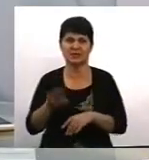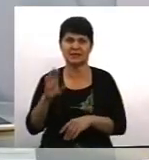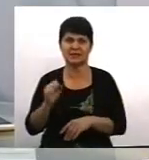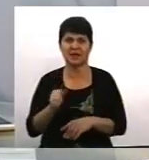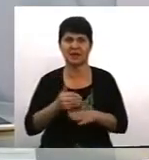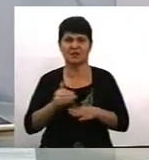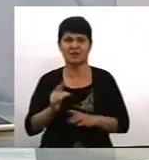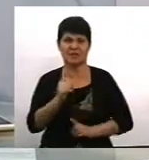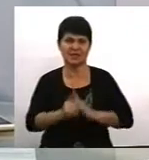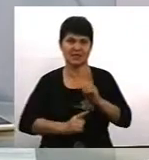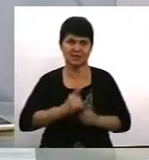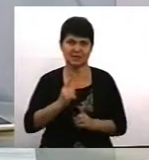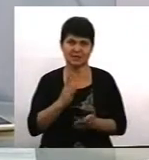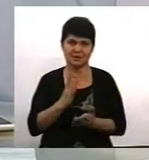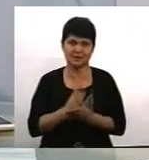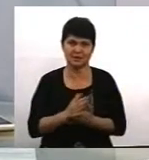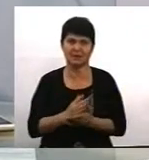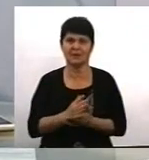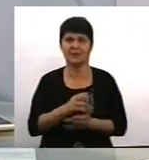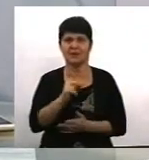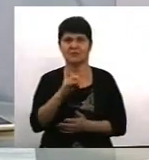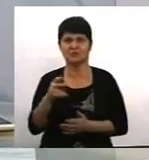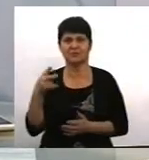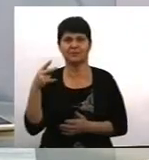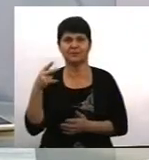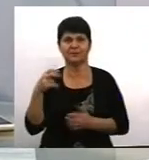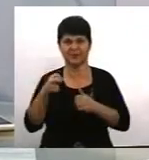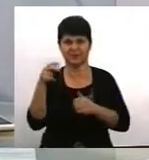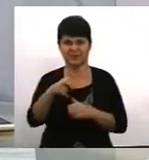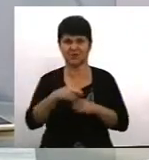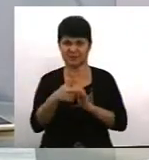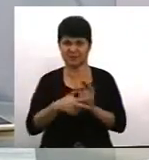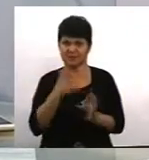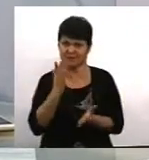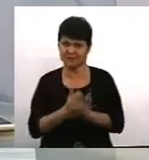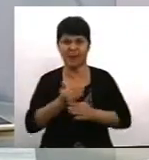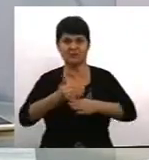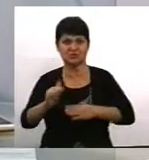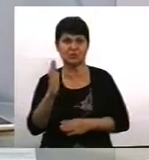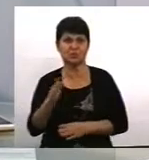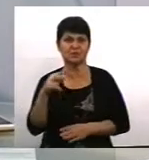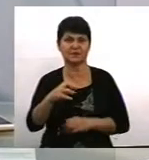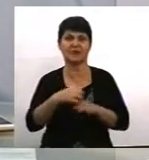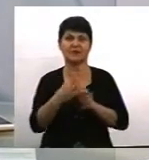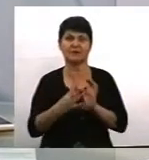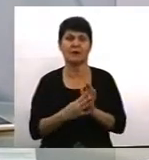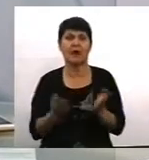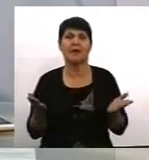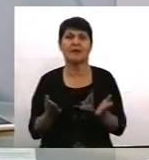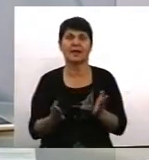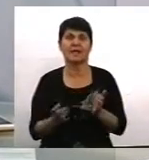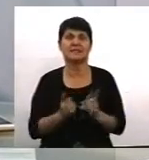вже чинні, частина буде чинними з січня 2019 року. Пані Світлана, які зміни конкретно в законі